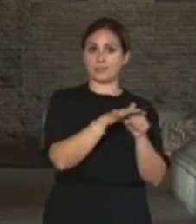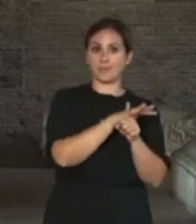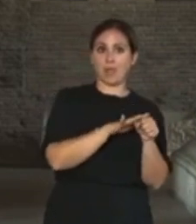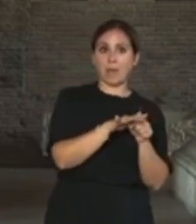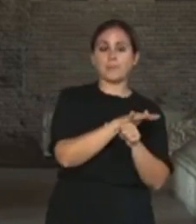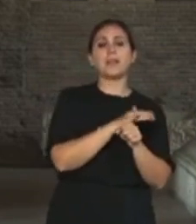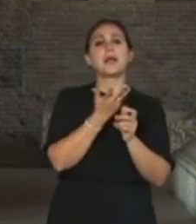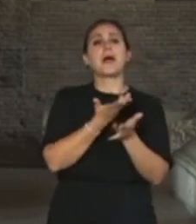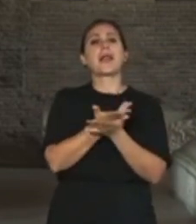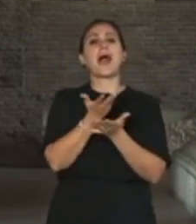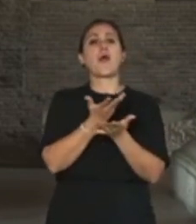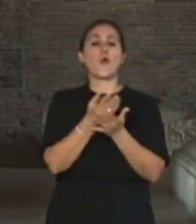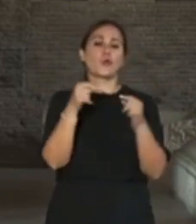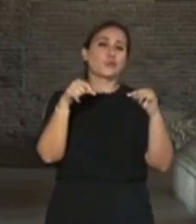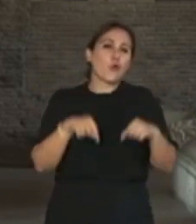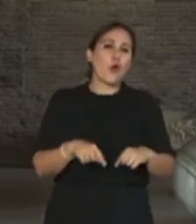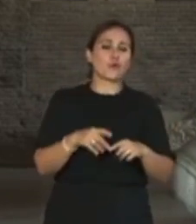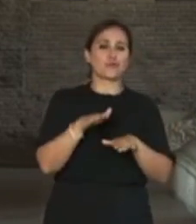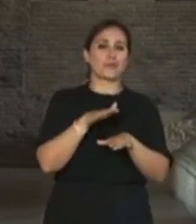mia esperienza.